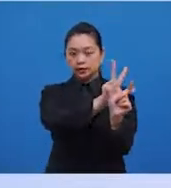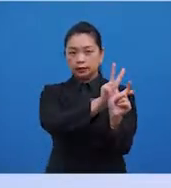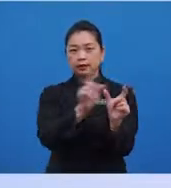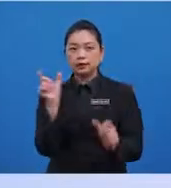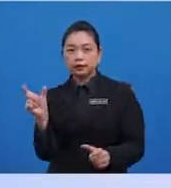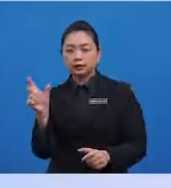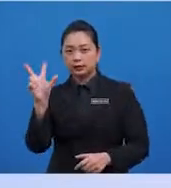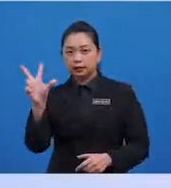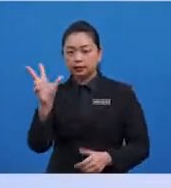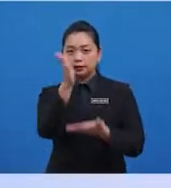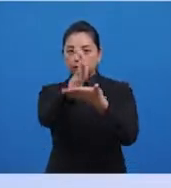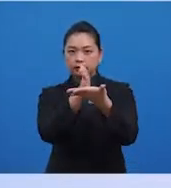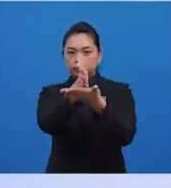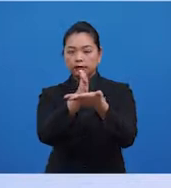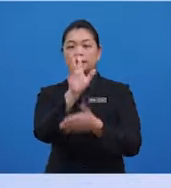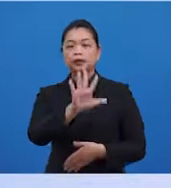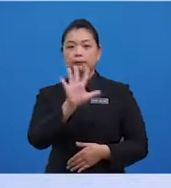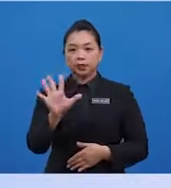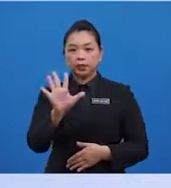tersebut iaitu 55.